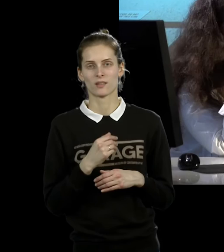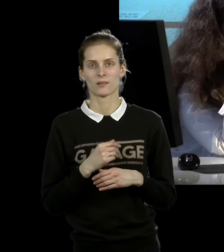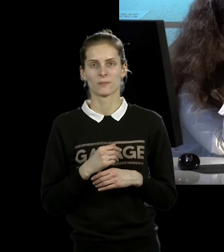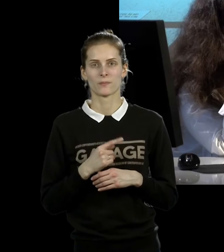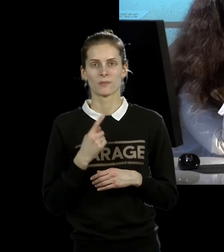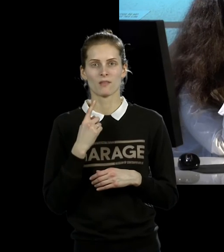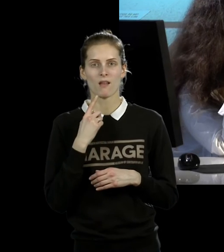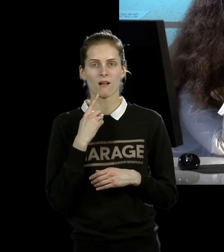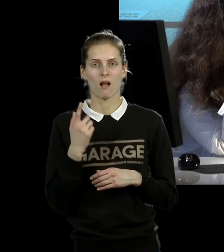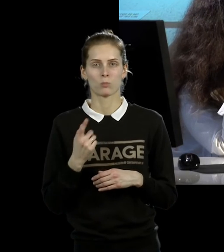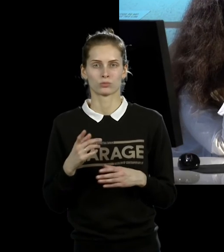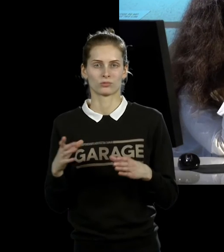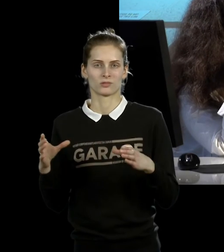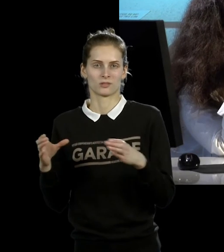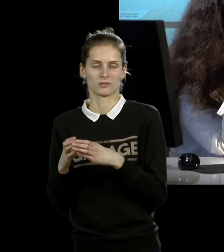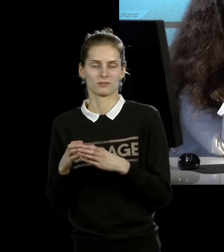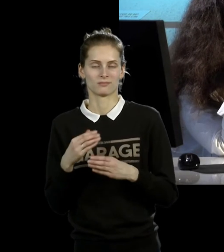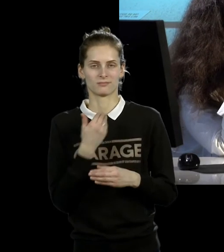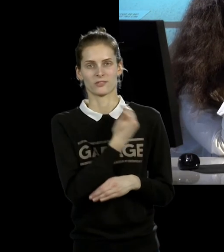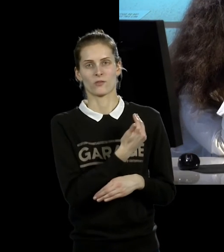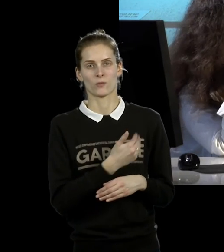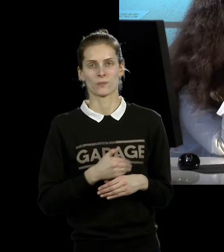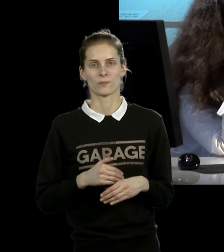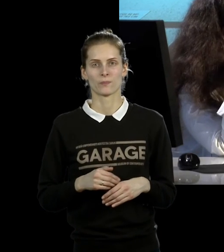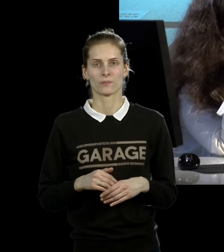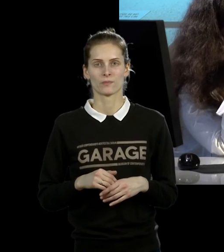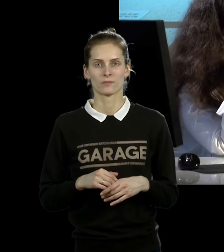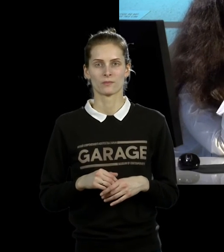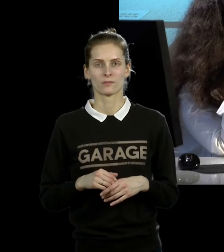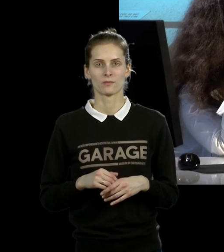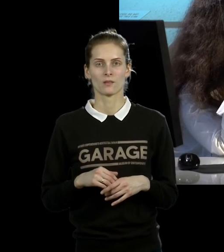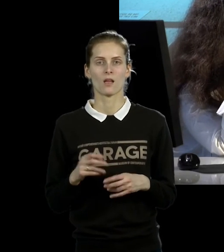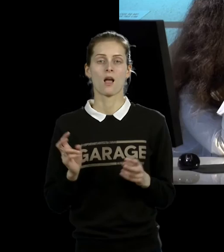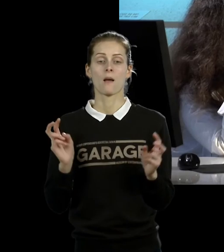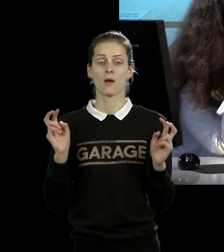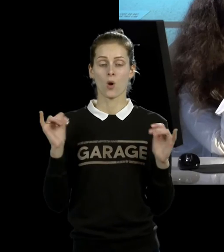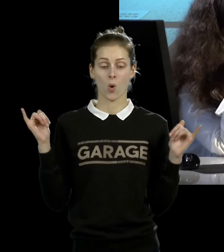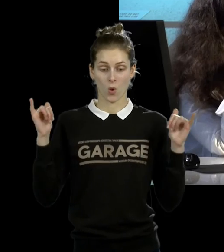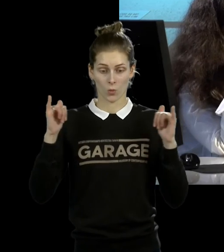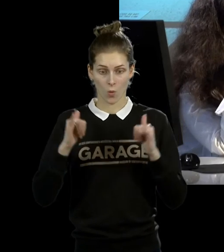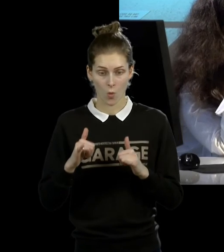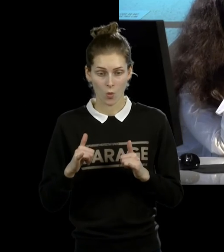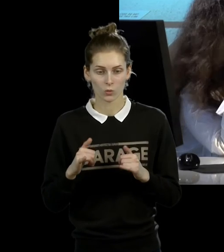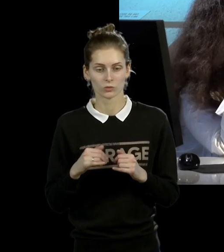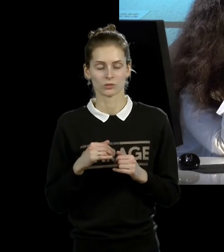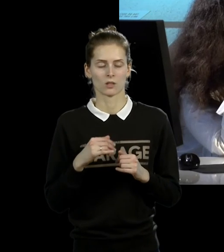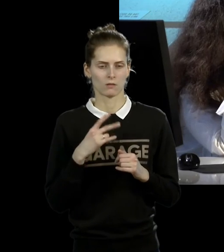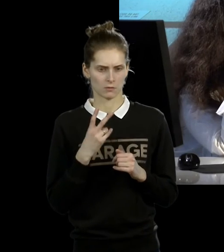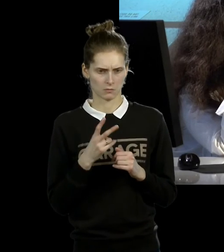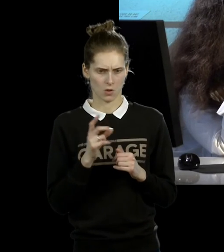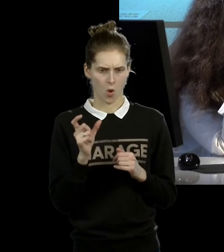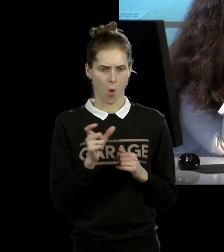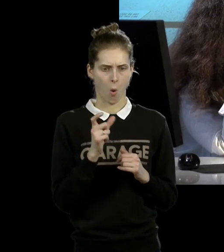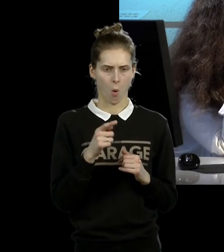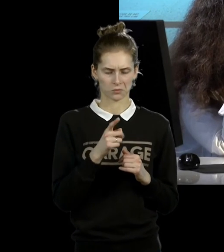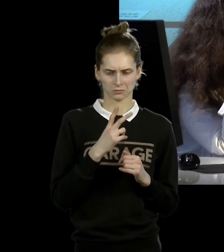гости совершенно не знали, что делать, пока в конце концов, не придя и не увидев, что хозяева на них не обращают внимания, увидев, что есть там куча выписки